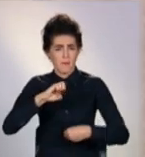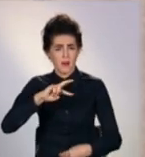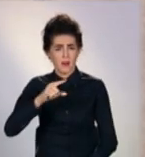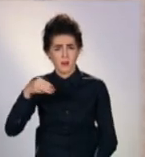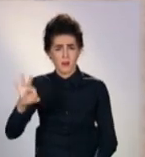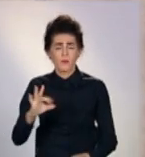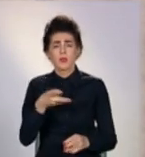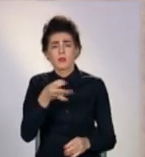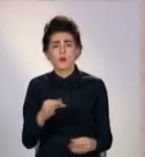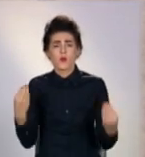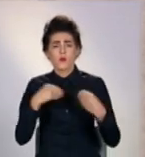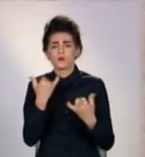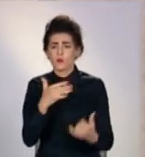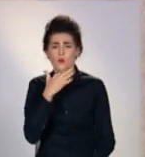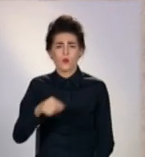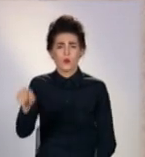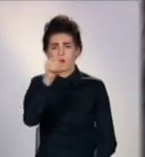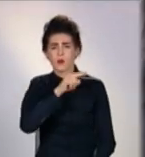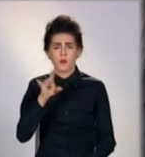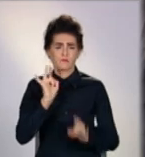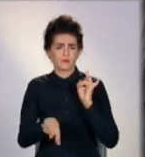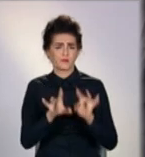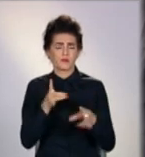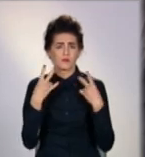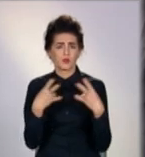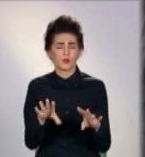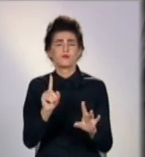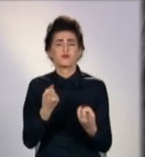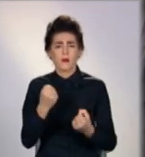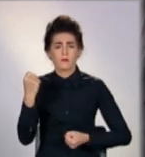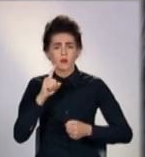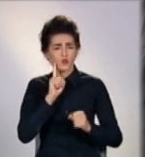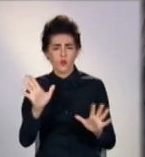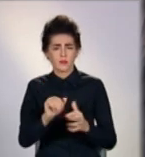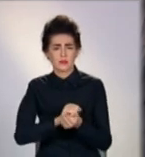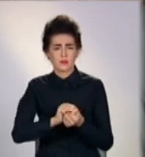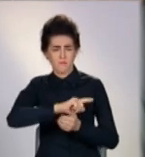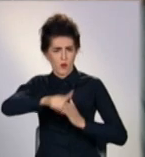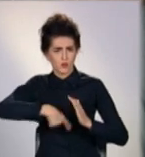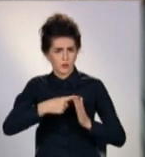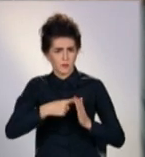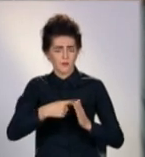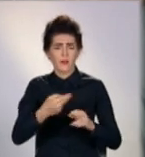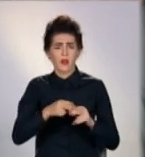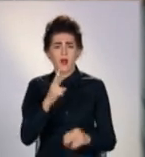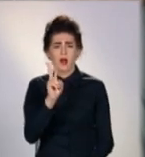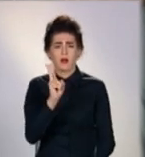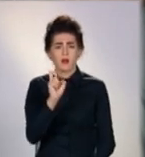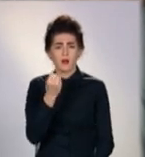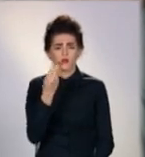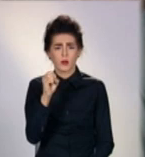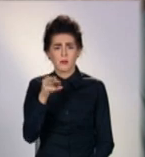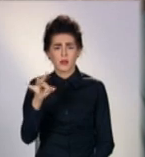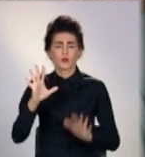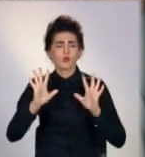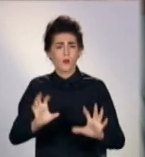верхнього одягу останнім часом жінки відмовляються, бо в машинці його не випереш. Кашемірове пальто ви тільки маєте в